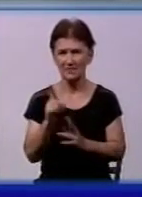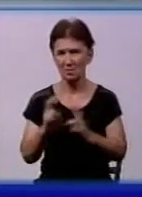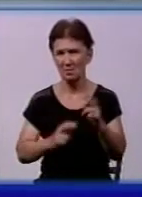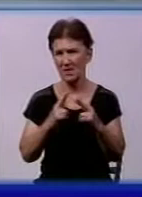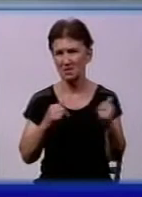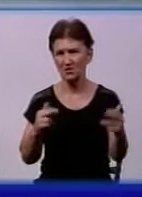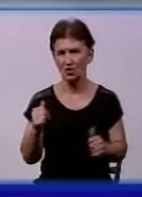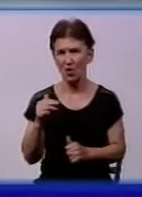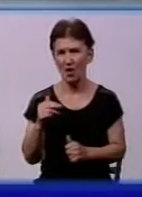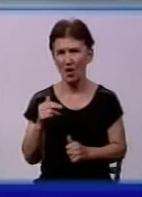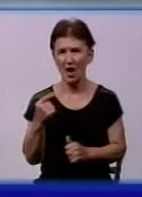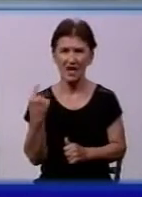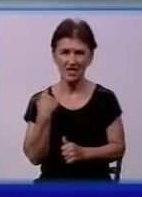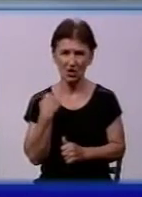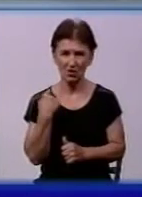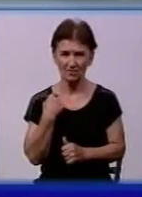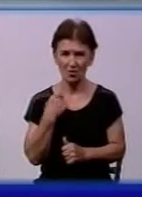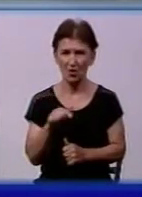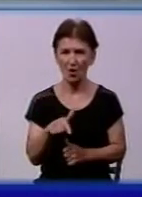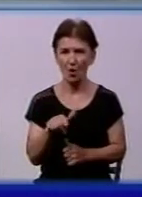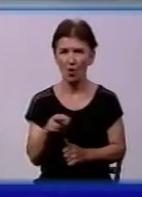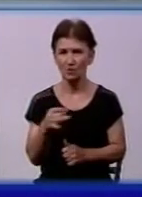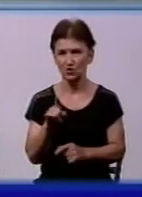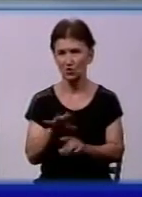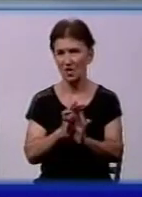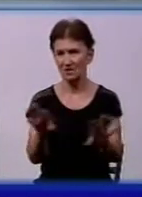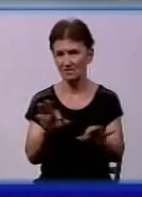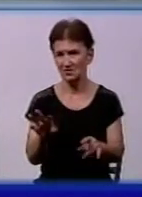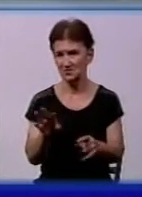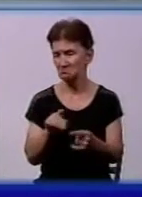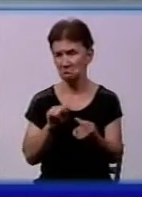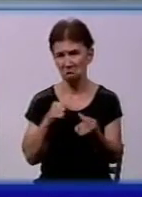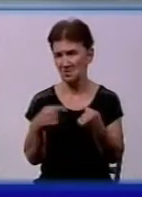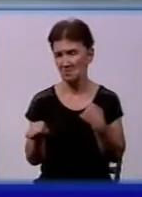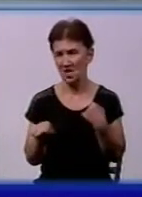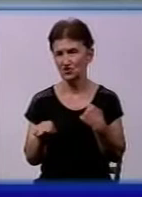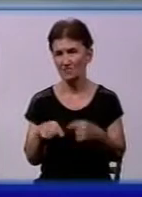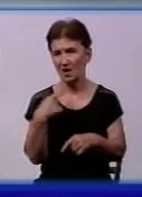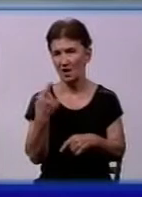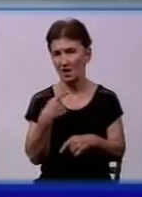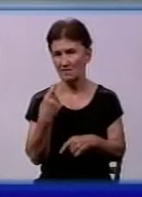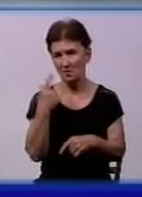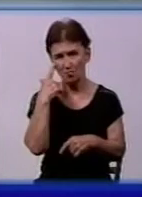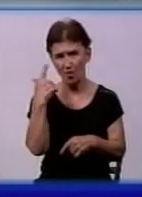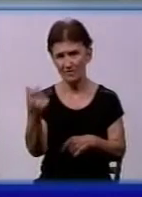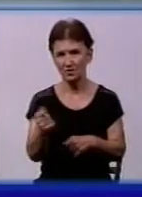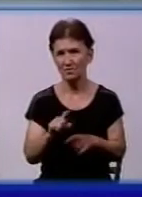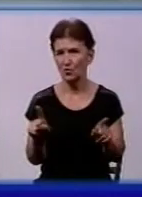Дніпро-Кіровград Олександр Головченко інформацію заперечив. Повідомив день за днем, що